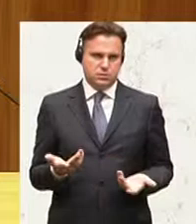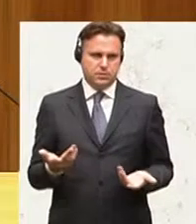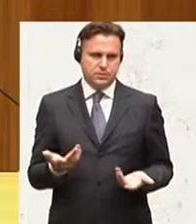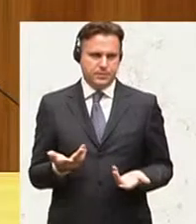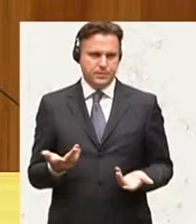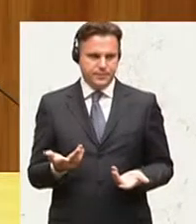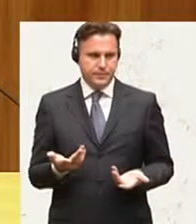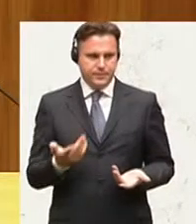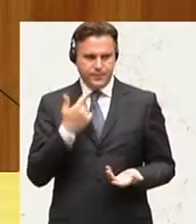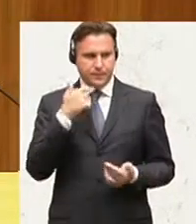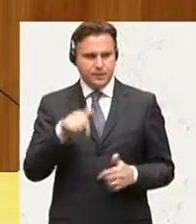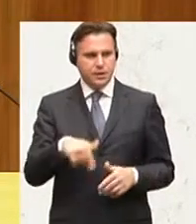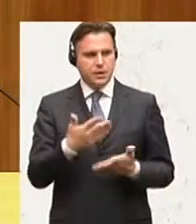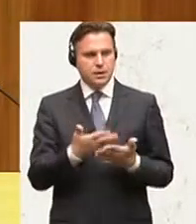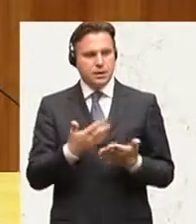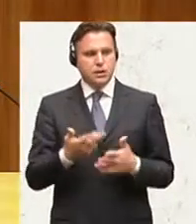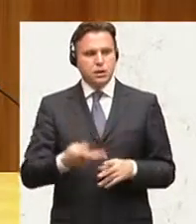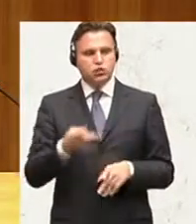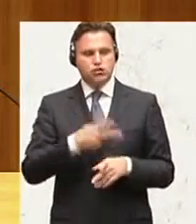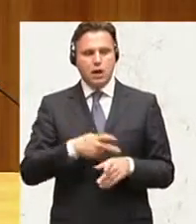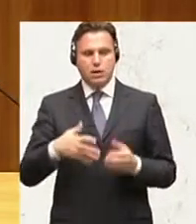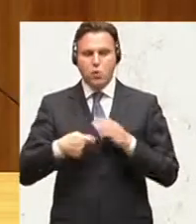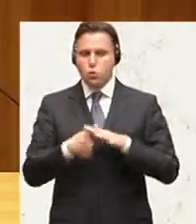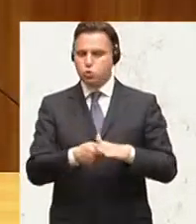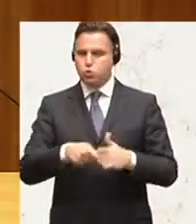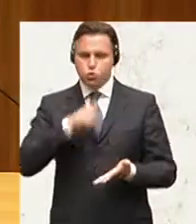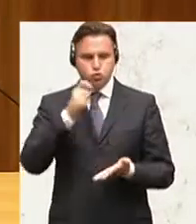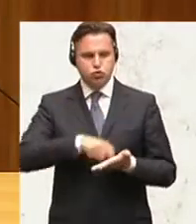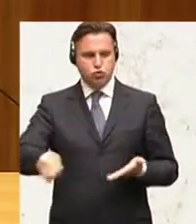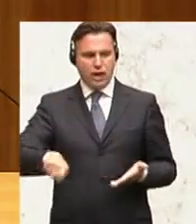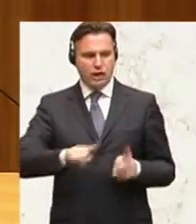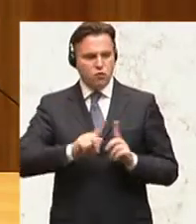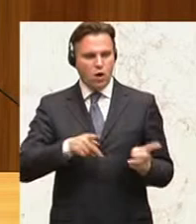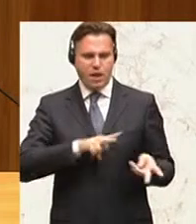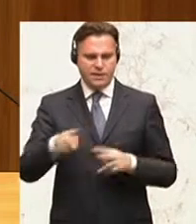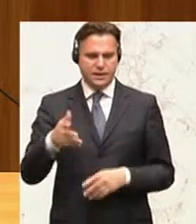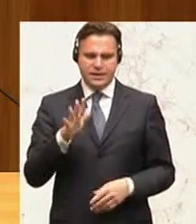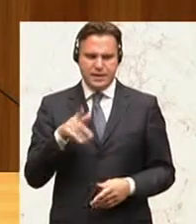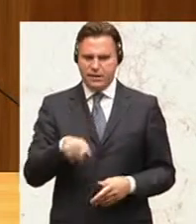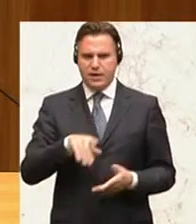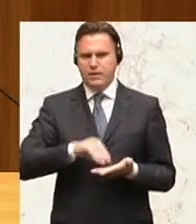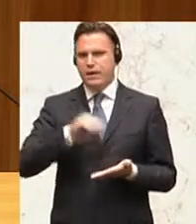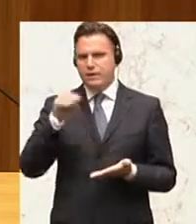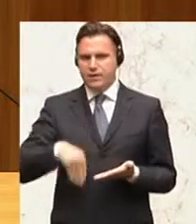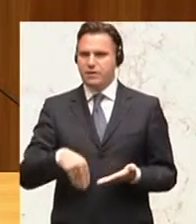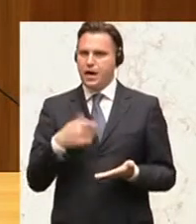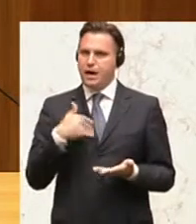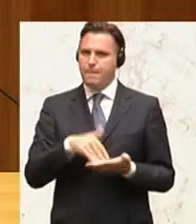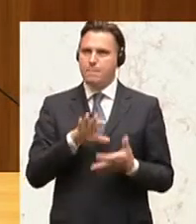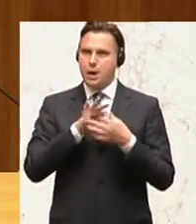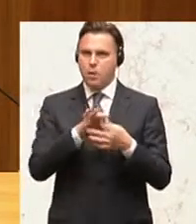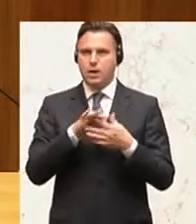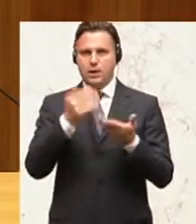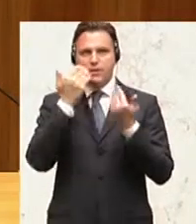tun wir überhaupt die staatliche Unterstützung weg und woanders hin, so geht es ja auch nicht, weil die Verträge, da muss man, das ist ein Vertrauensgrundsatz, ein Vertrag wird ja,